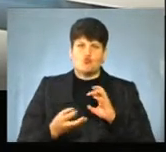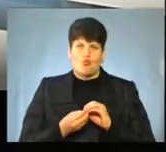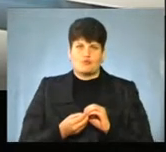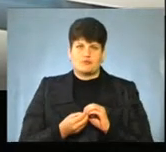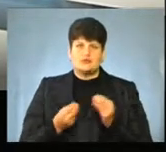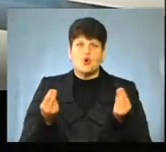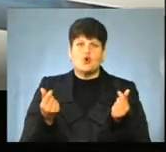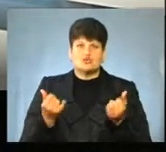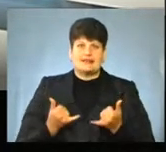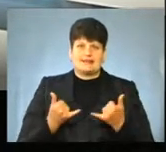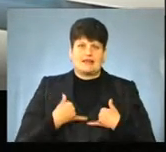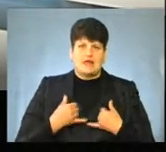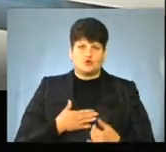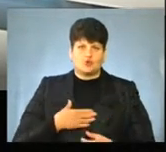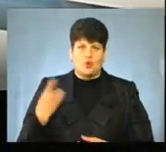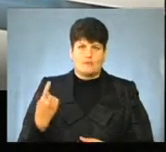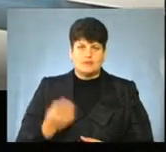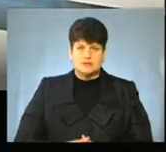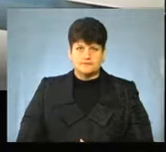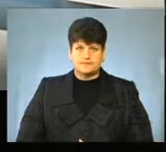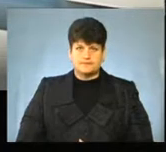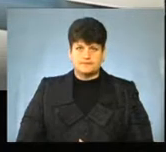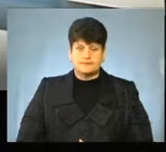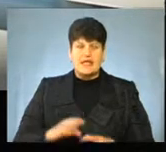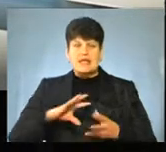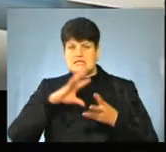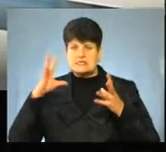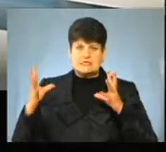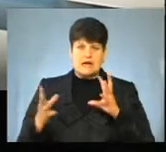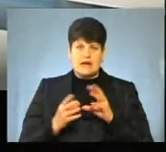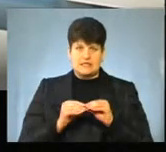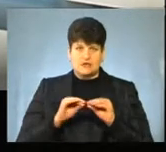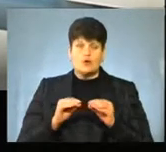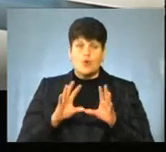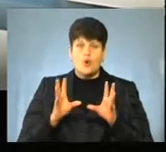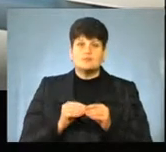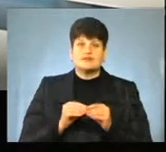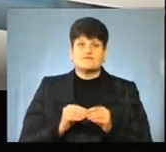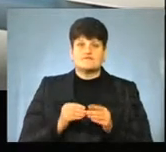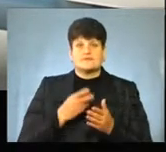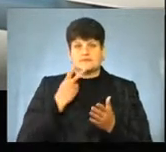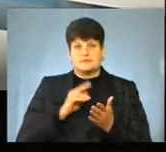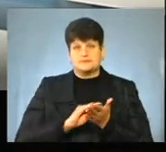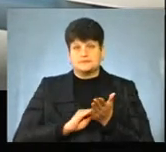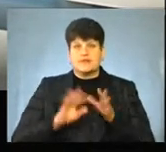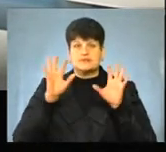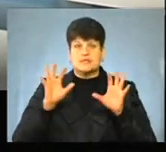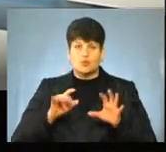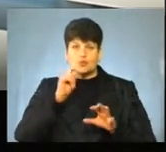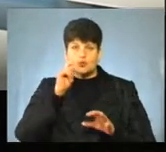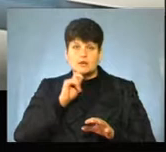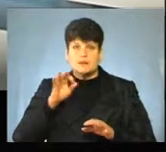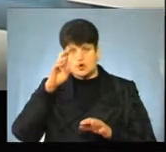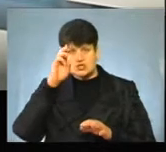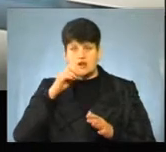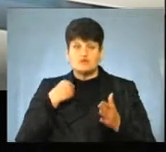грошей для нашої області? Загальний обсяг цих коштів визначається законом України про державний